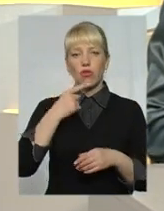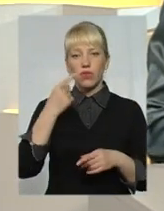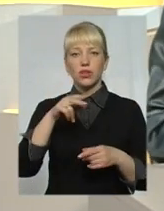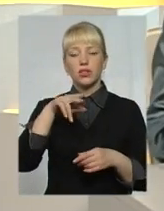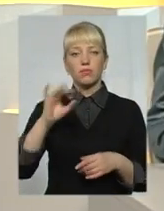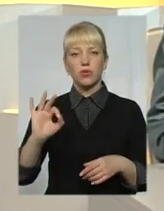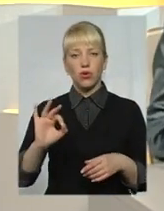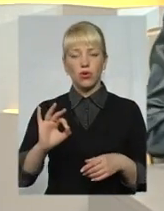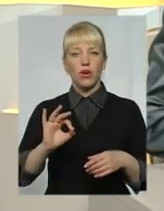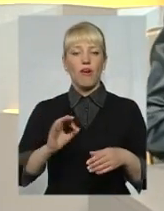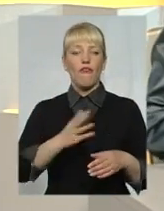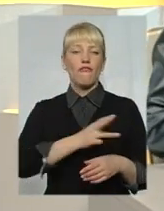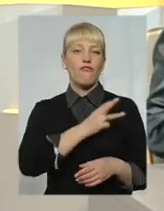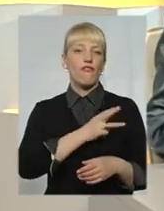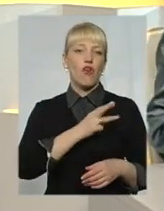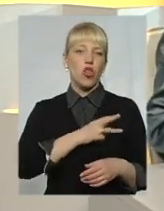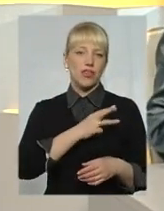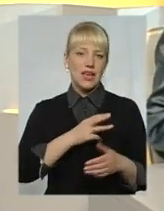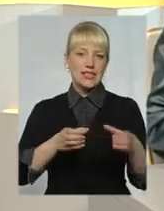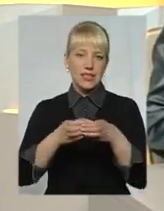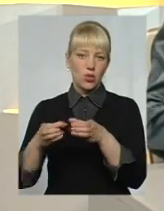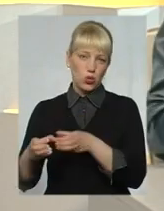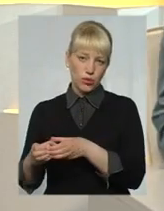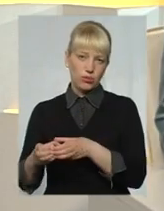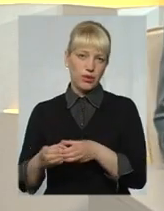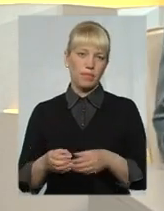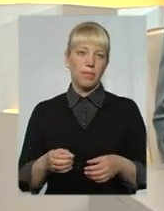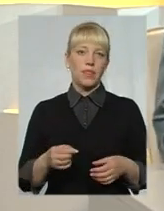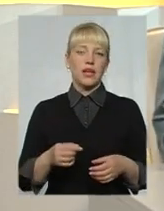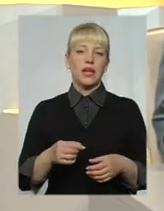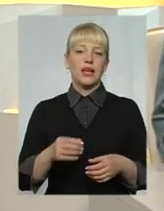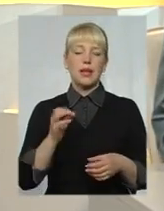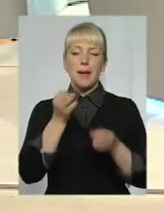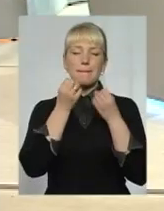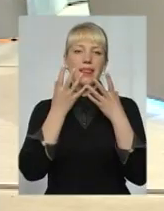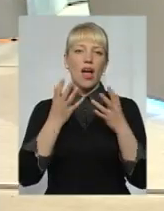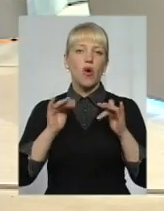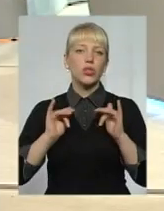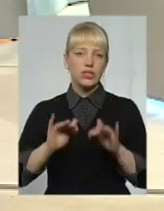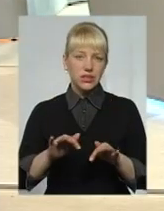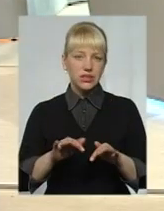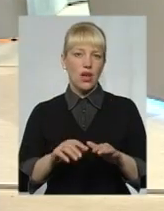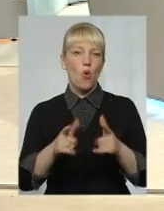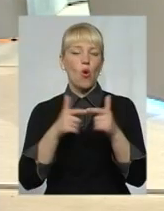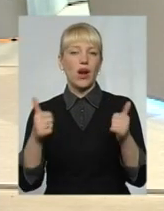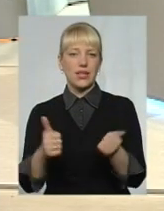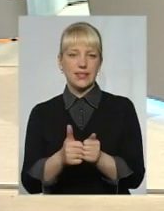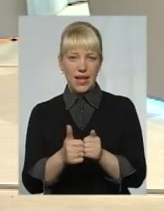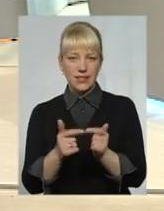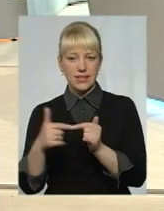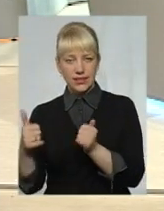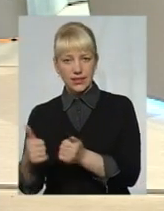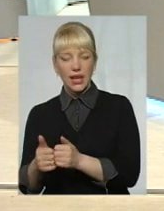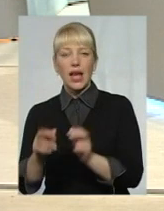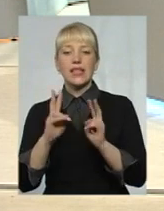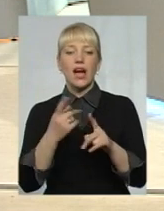волонтерські групи, волонтерські благодійні організації, як вони можуть допомогти? І чи